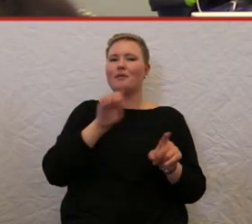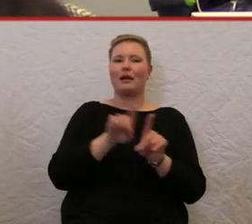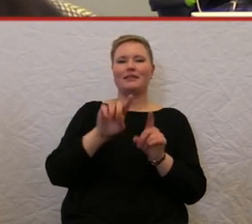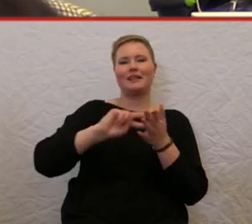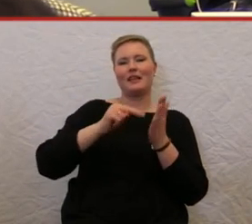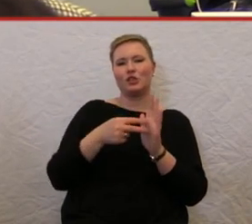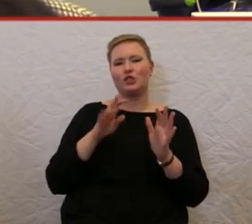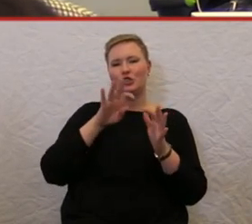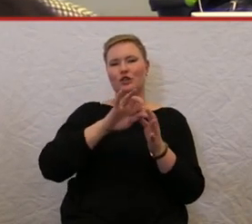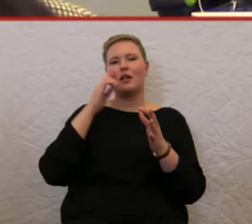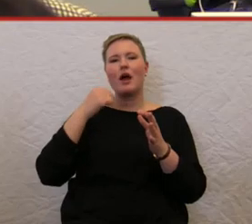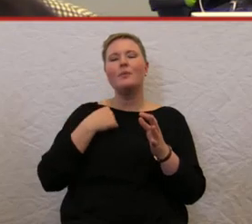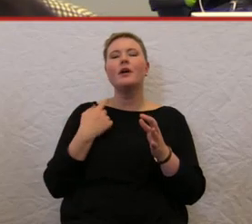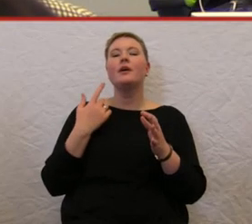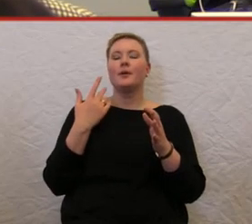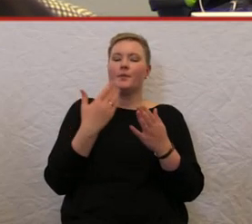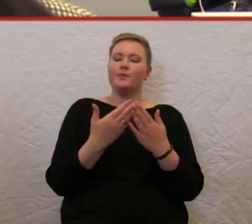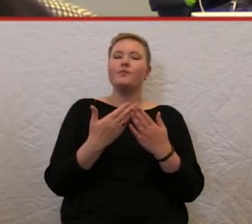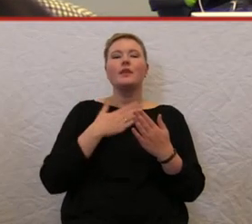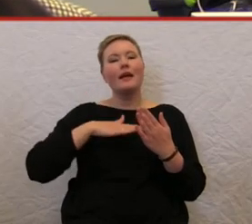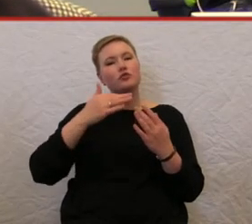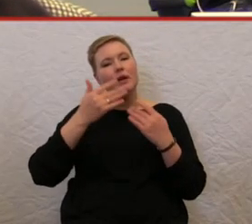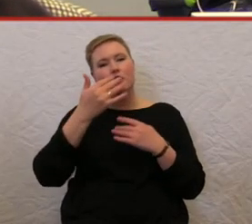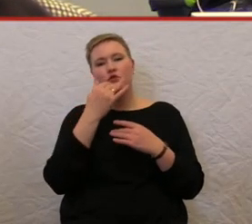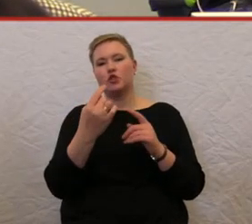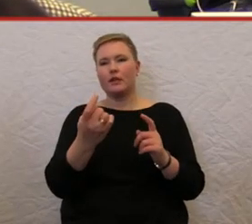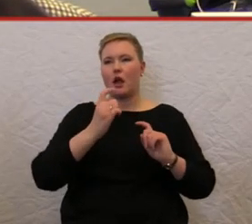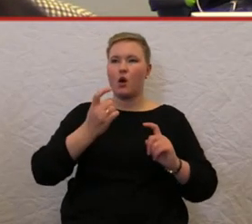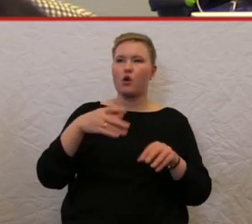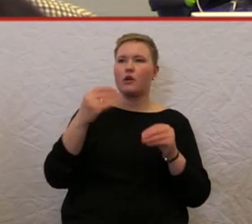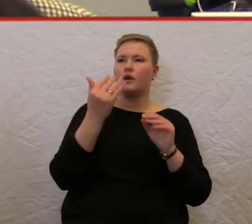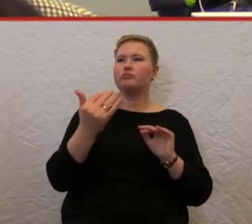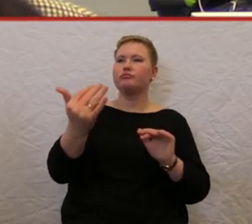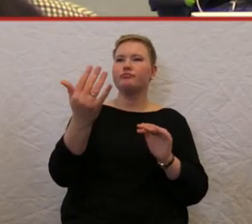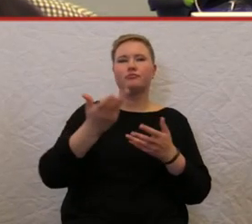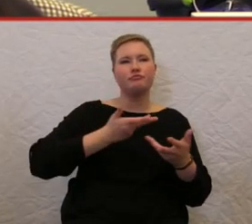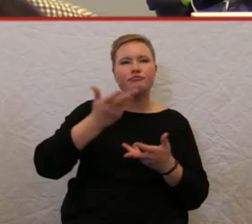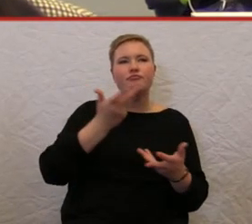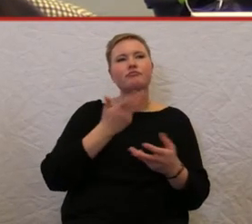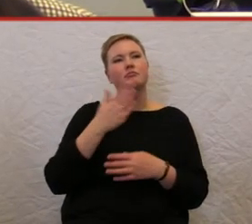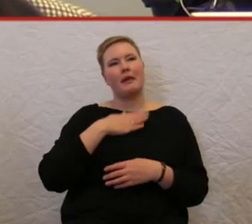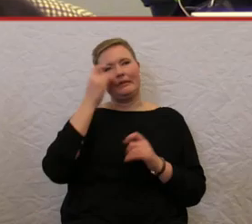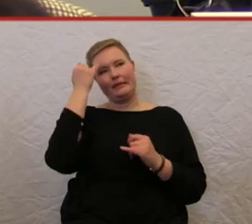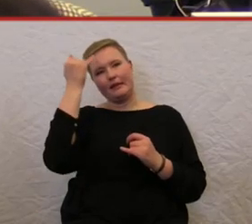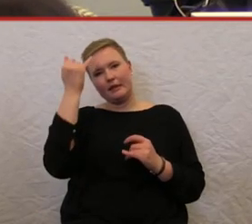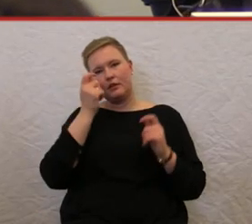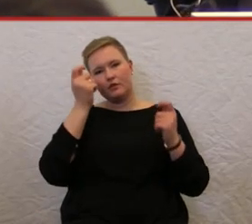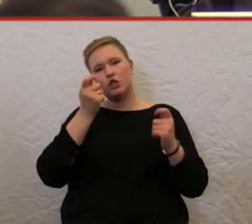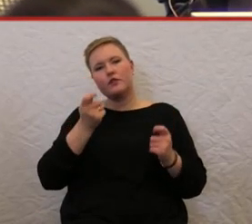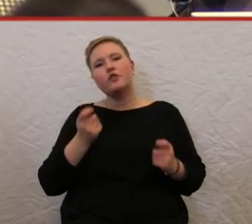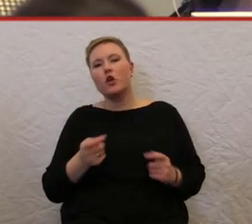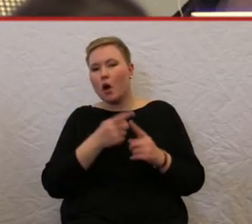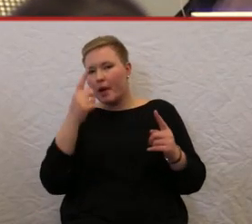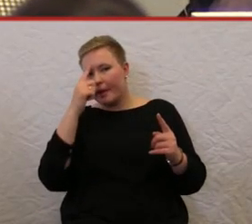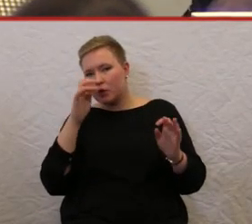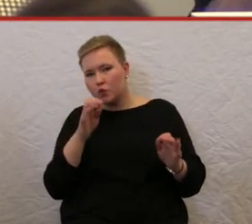später auch gerne in den Dialog mit Ihnen treten möchte, was Sie von den Ideen halten. Vielleicht ganz kurz zu